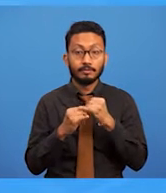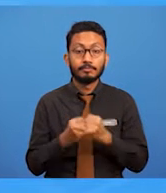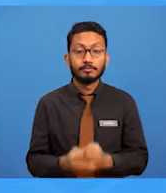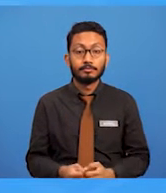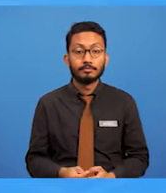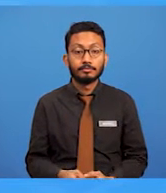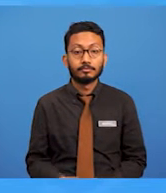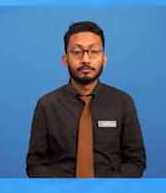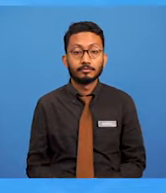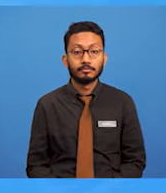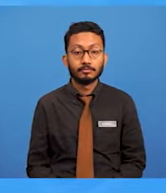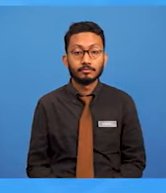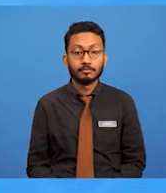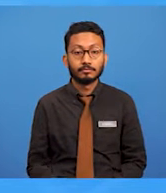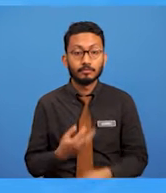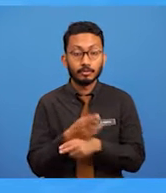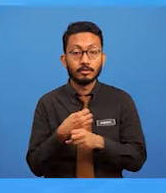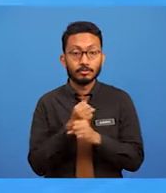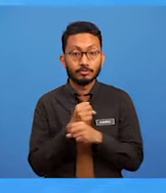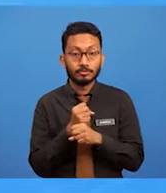reka bentuk penerbitat.